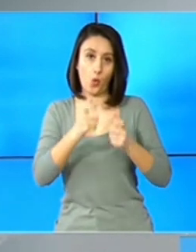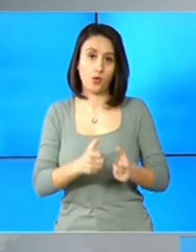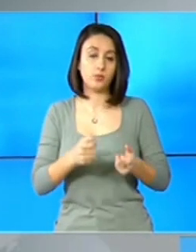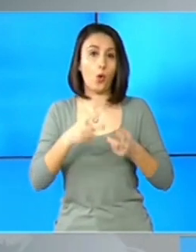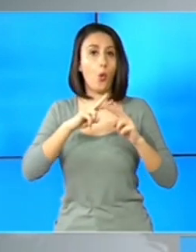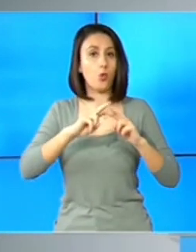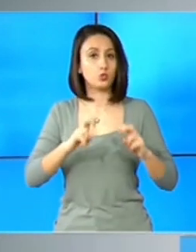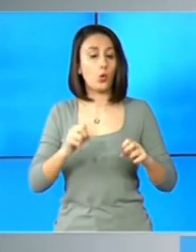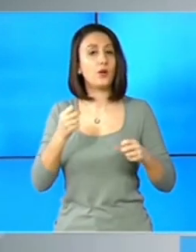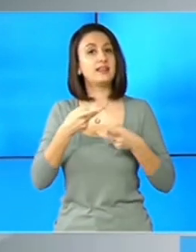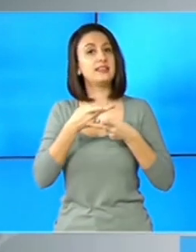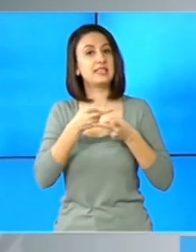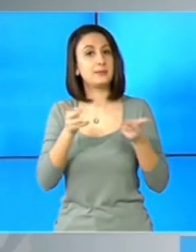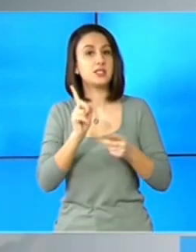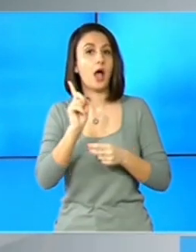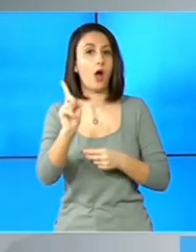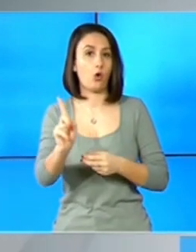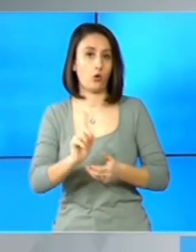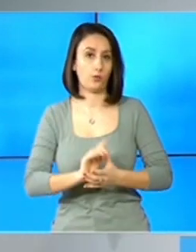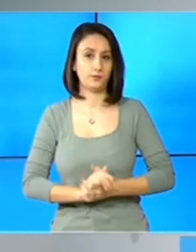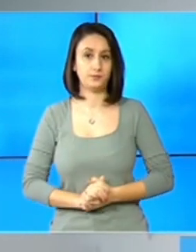Control trimis să facă verificări.